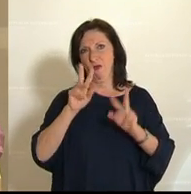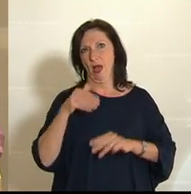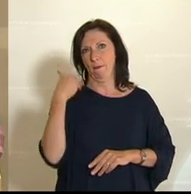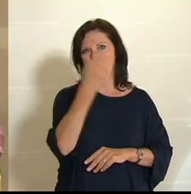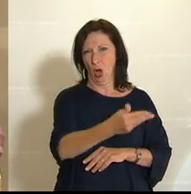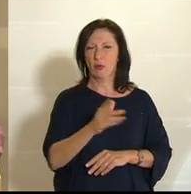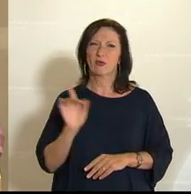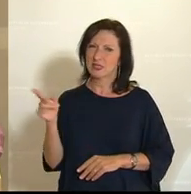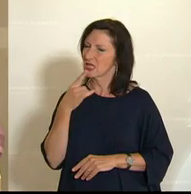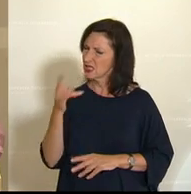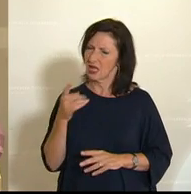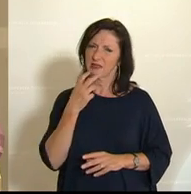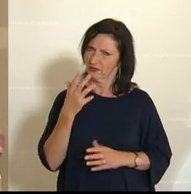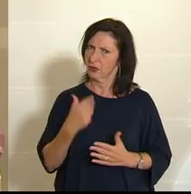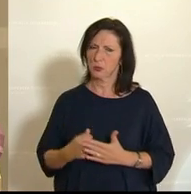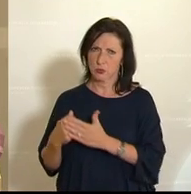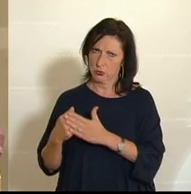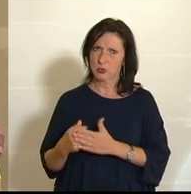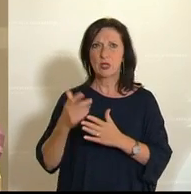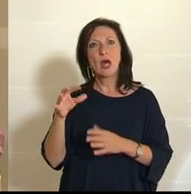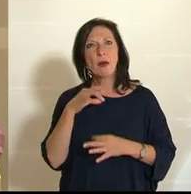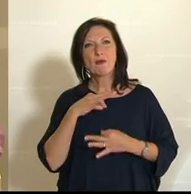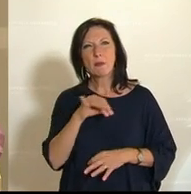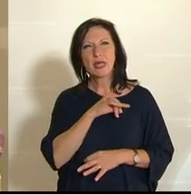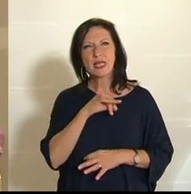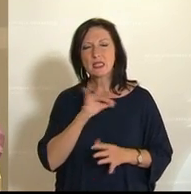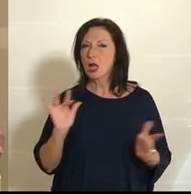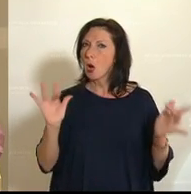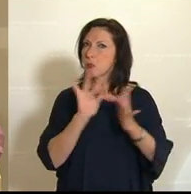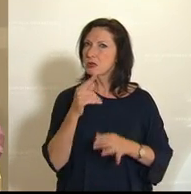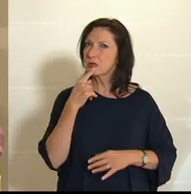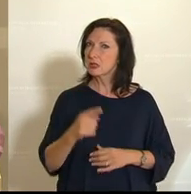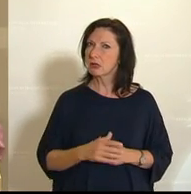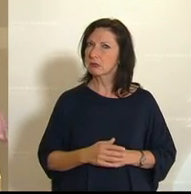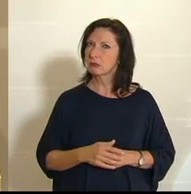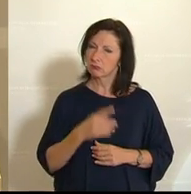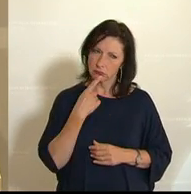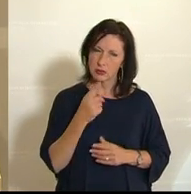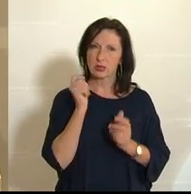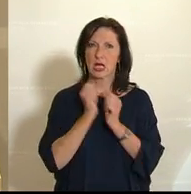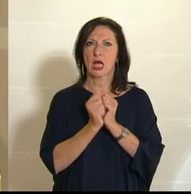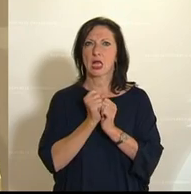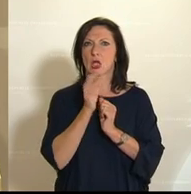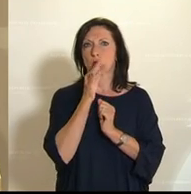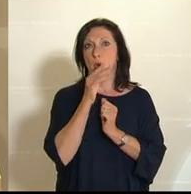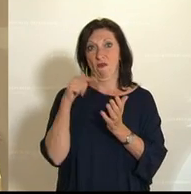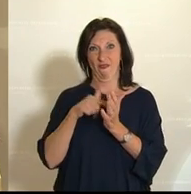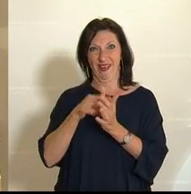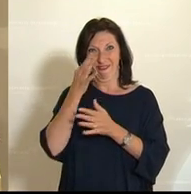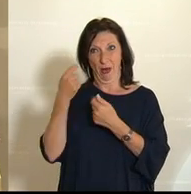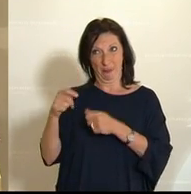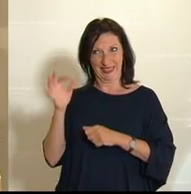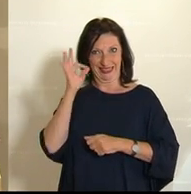unterstreichen. Interessant ist für mich allerdings die Aussage der Opposition, dass der Rechnungshof aufgrund der Aussagen von der Frau